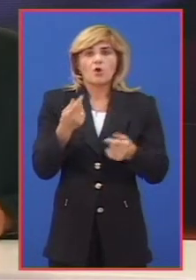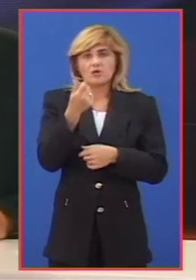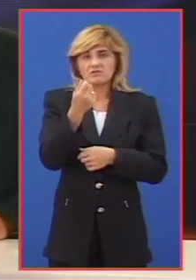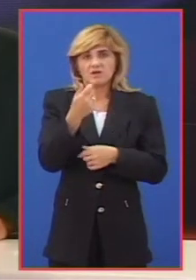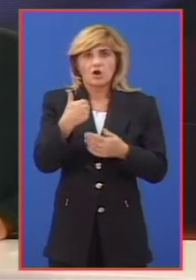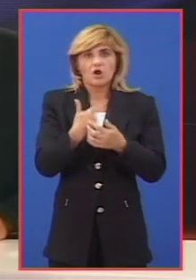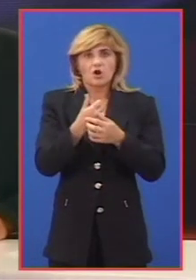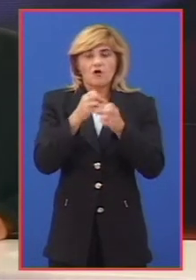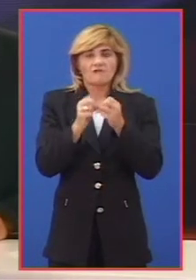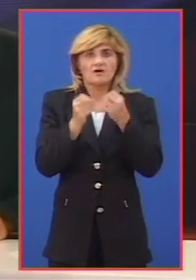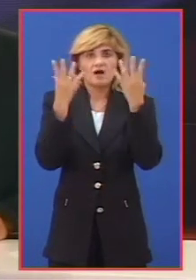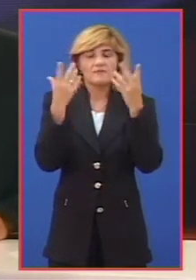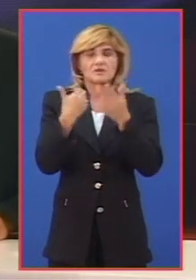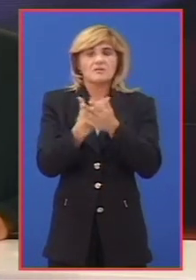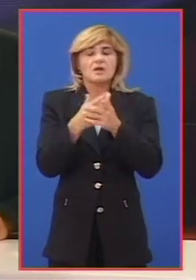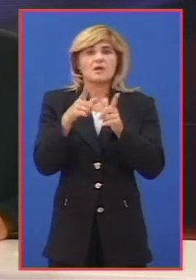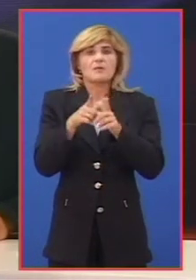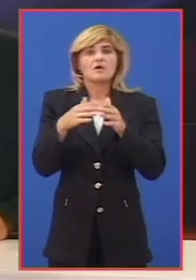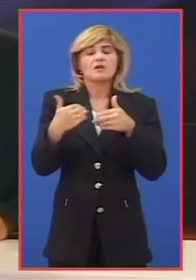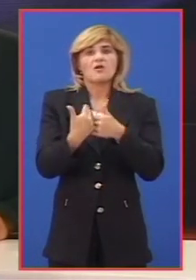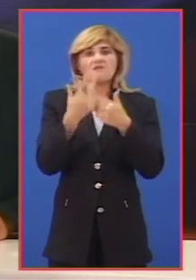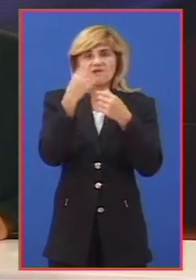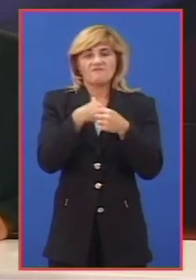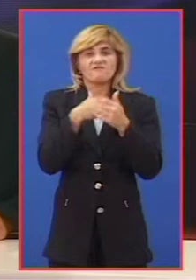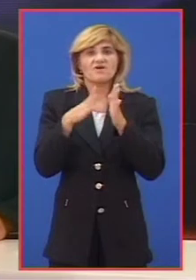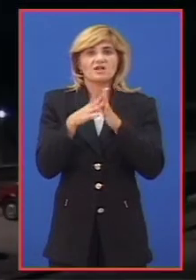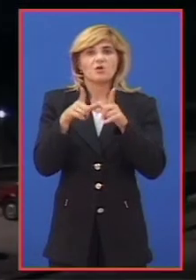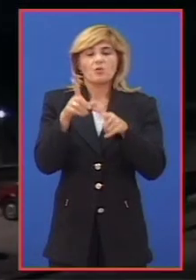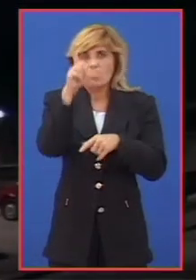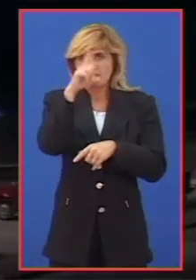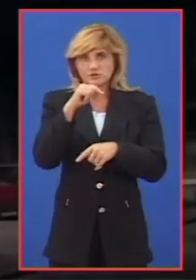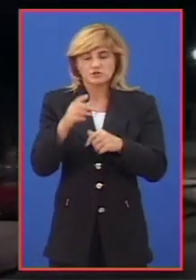kandelabri postavljeni su i pored mnogih verskih objekata u opštini.